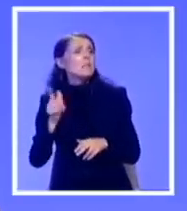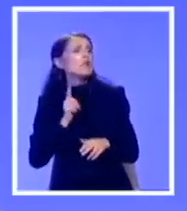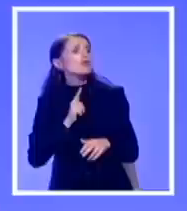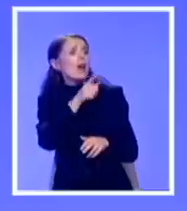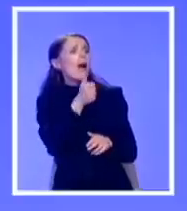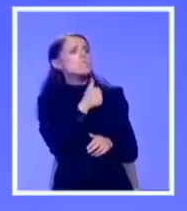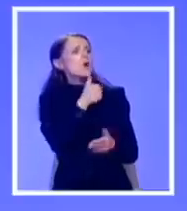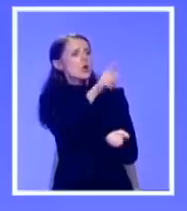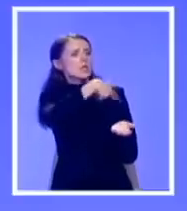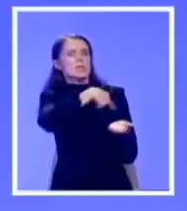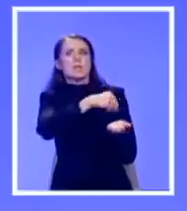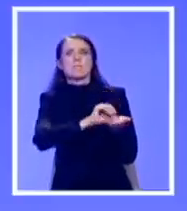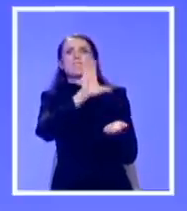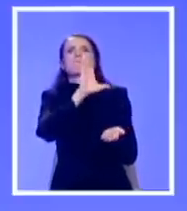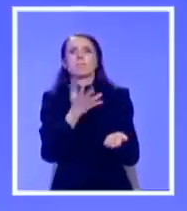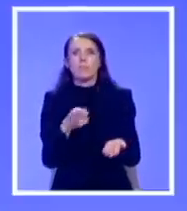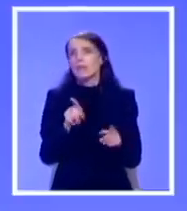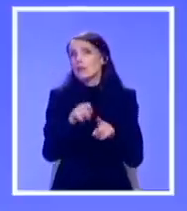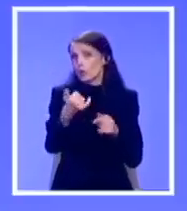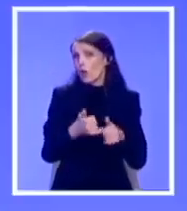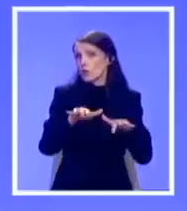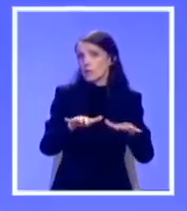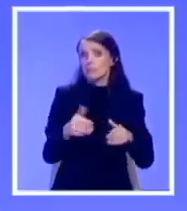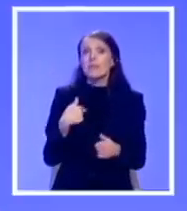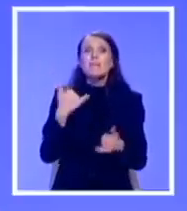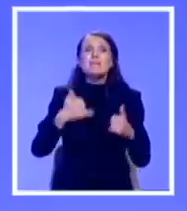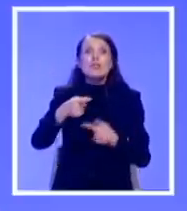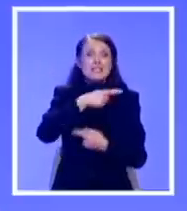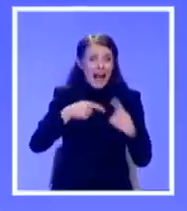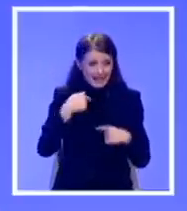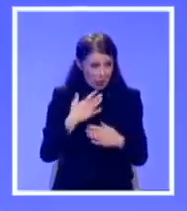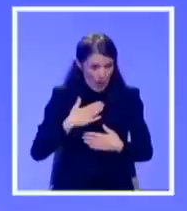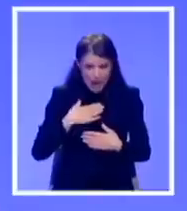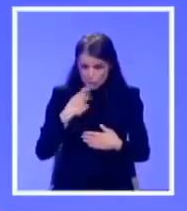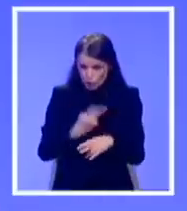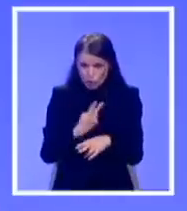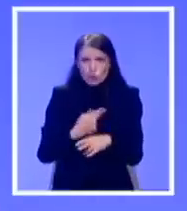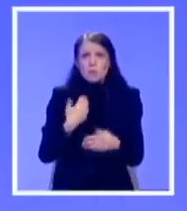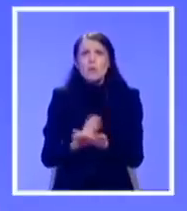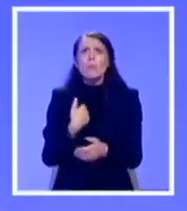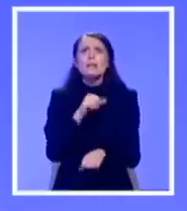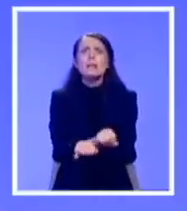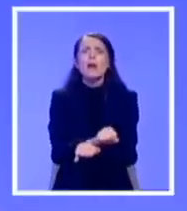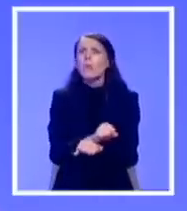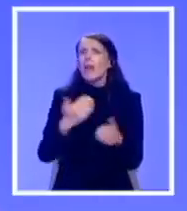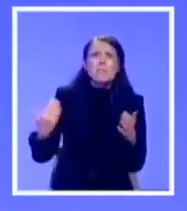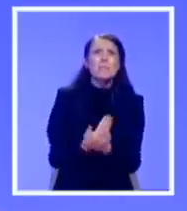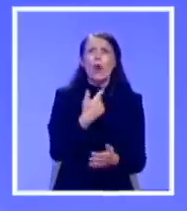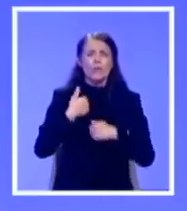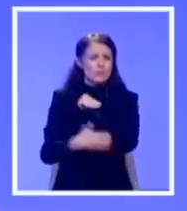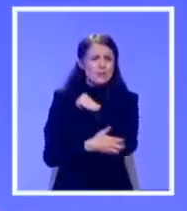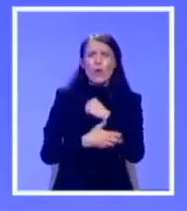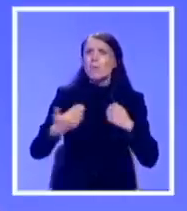IT sektorom, na primjer. I na kraju desimo i danas. Mi smo zarabljeni u sobstveni državi po drugi put. Razočarani po drugi put, siromašni po drugi put.